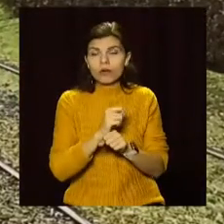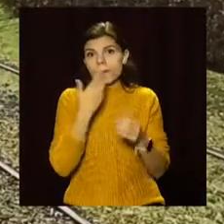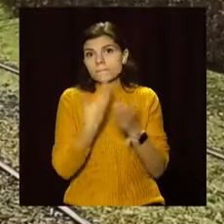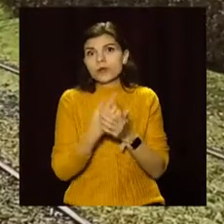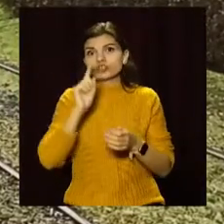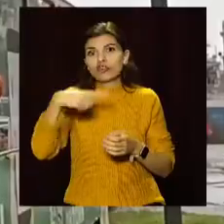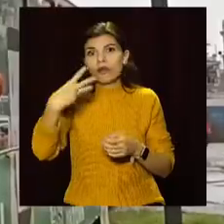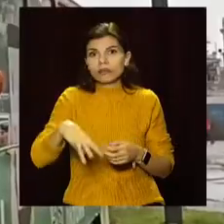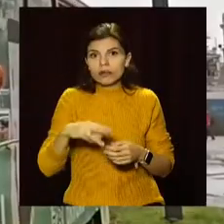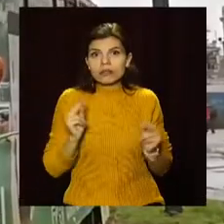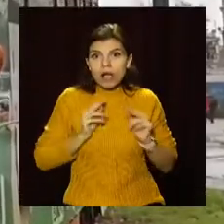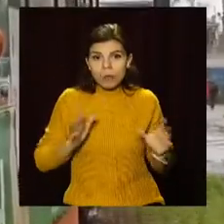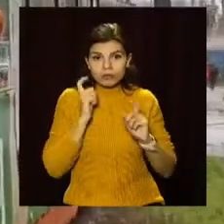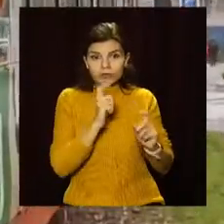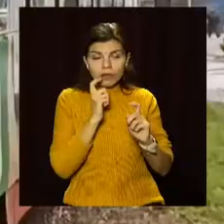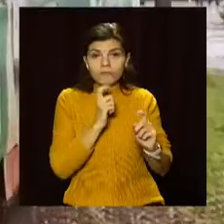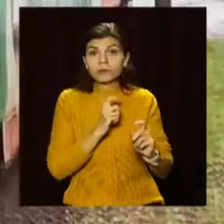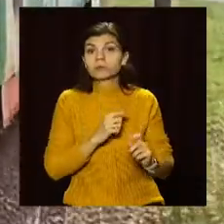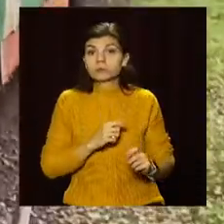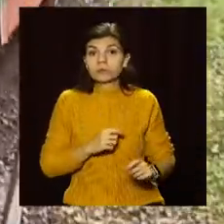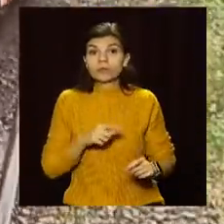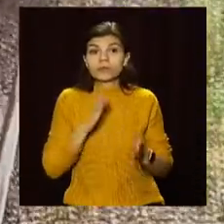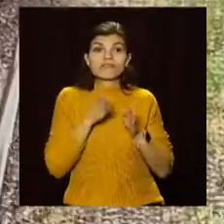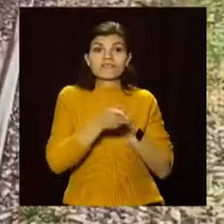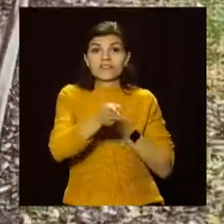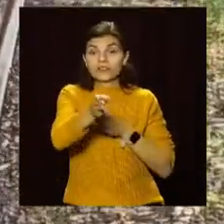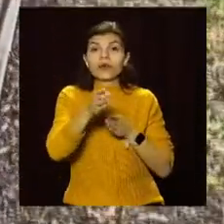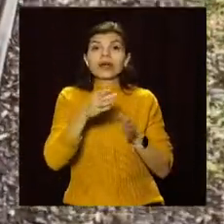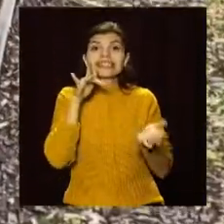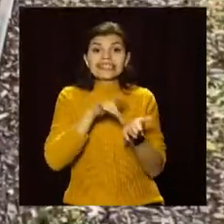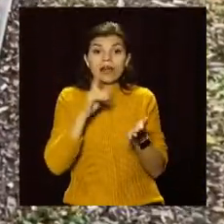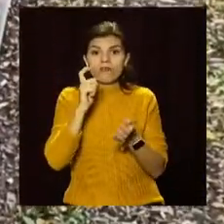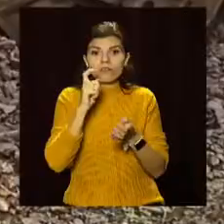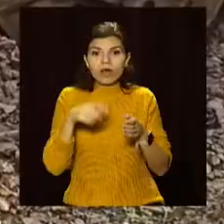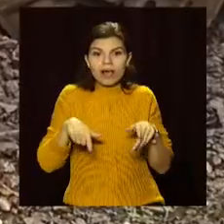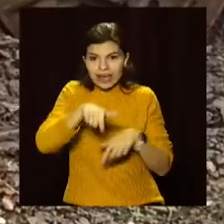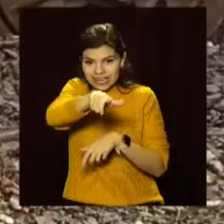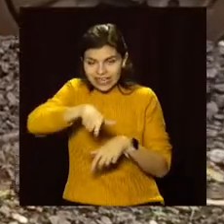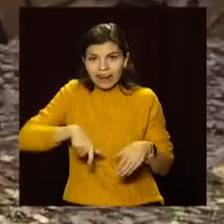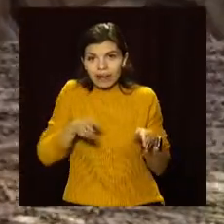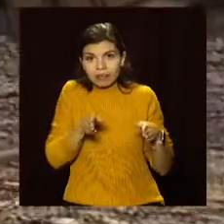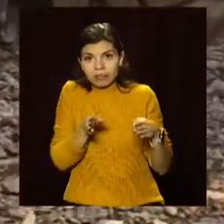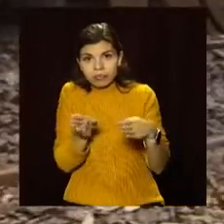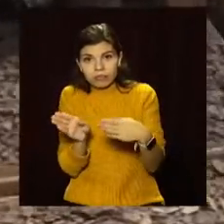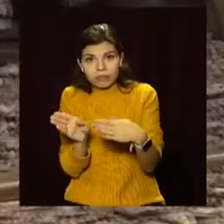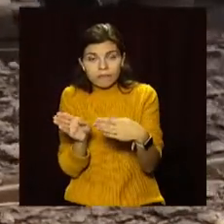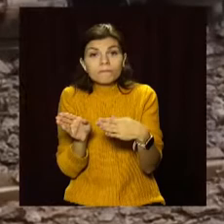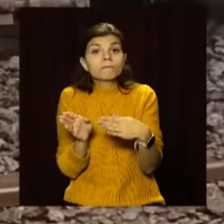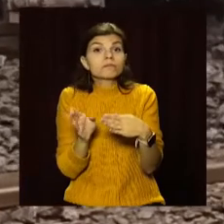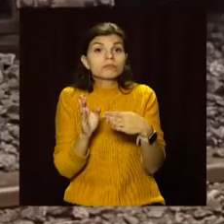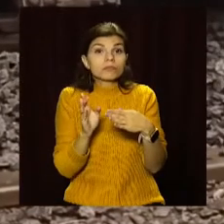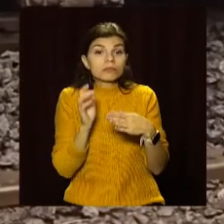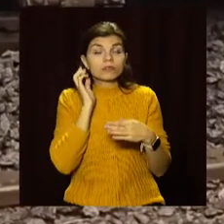півтори години. Рухаючись у напрямку центра, вагон зійшов з рейок в районі будинку профспілок. За ним